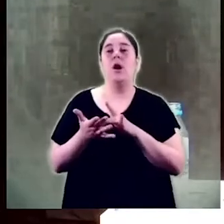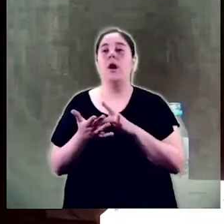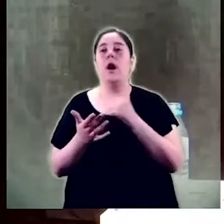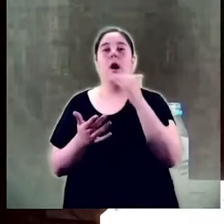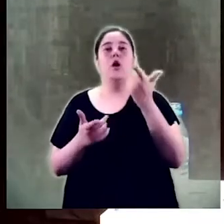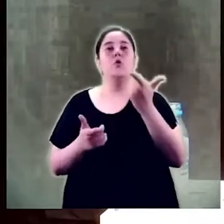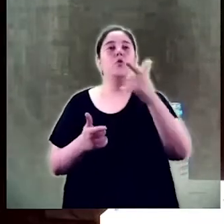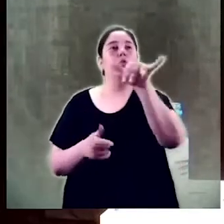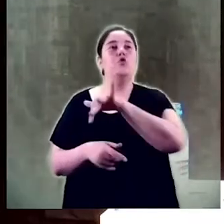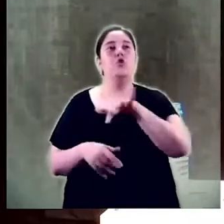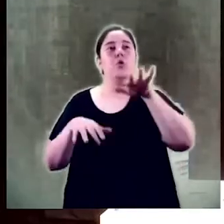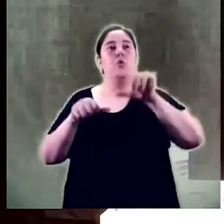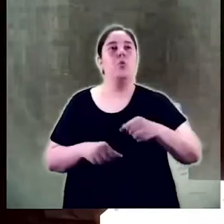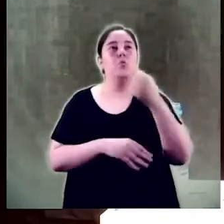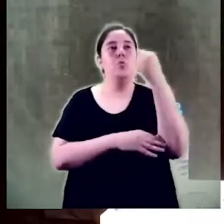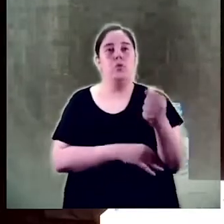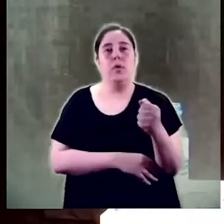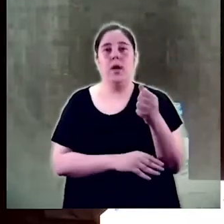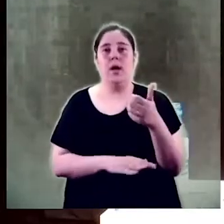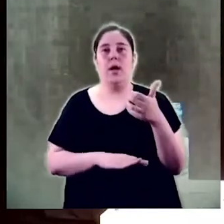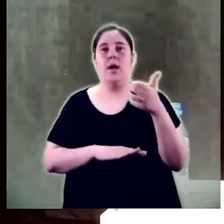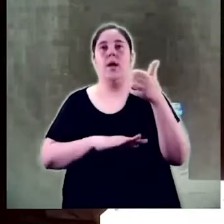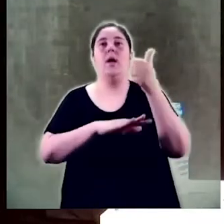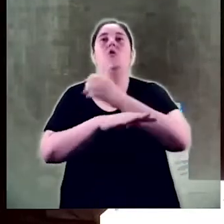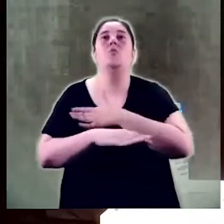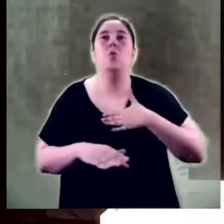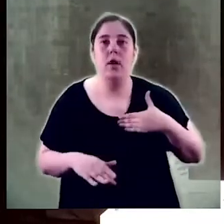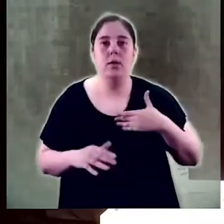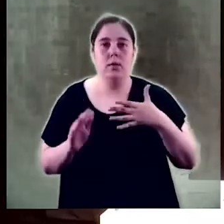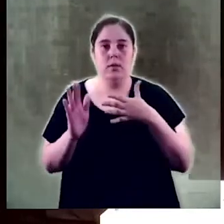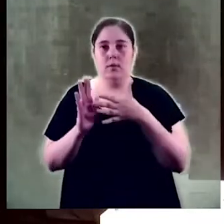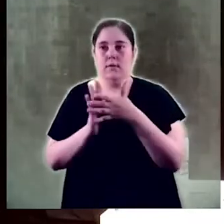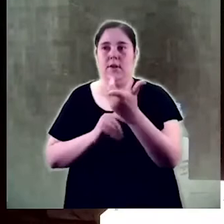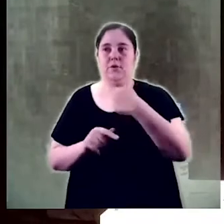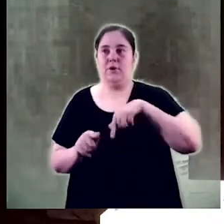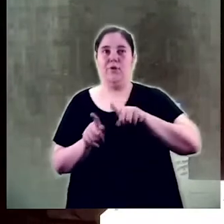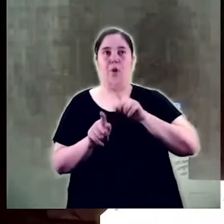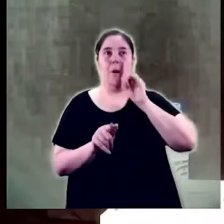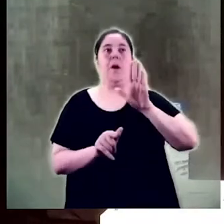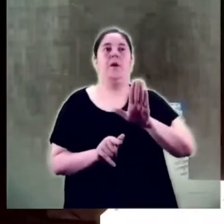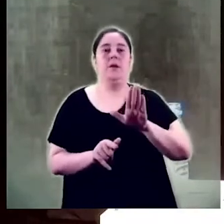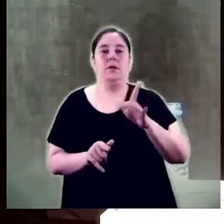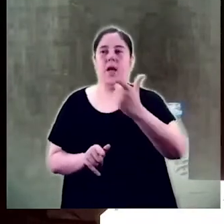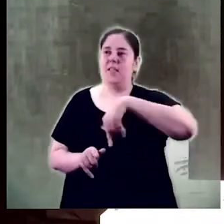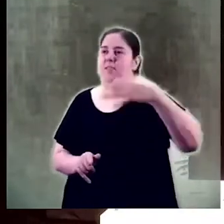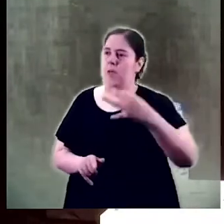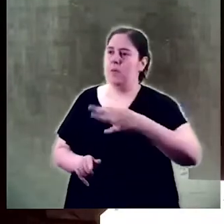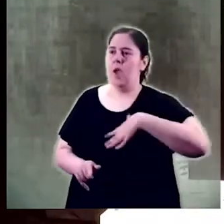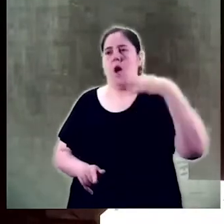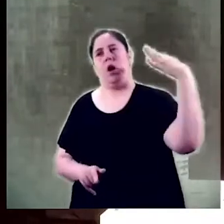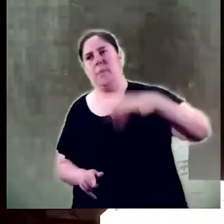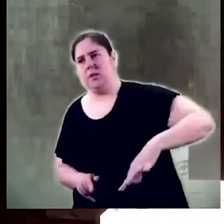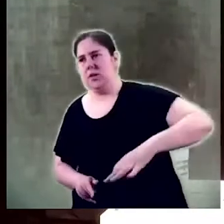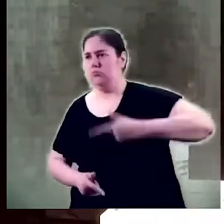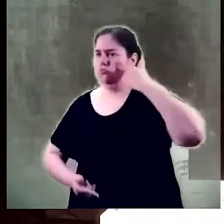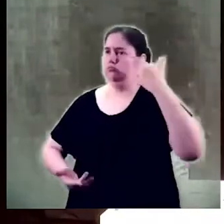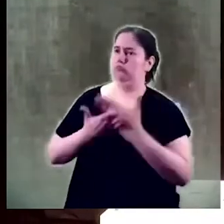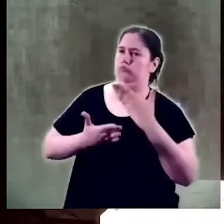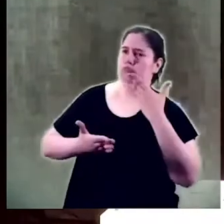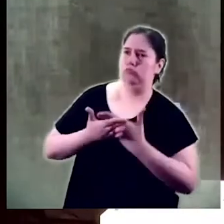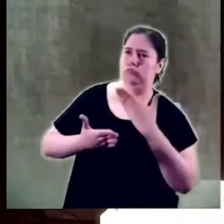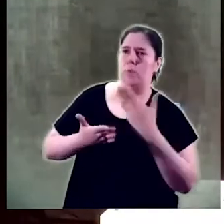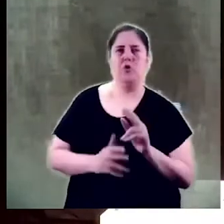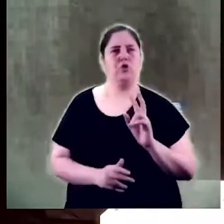concorrem a un lloc de poder quan semblem amenaçadores que demostrin que es creix la seva valgua